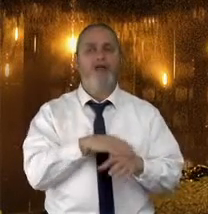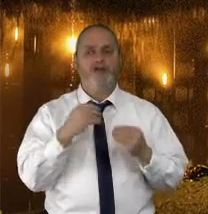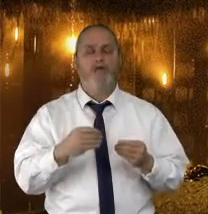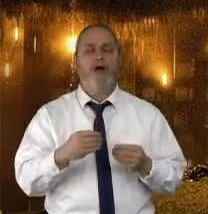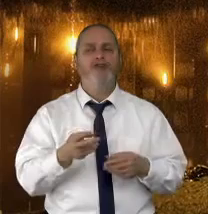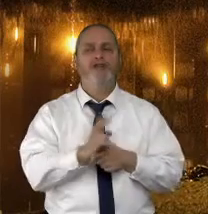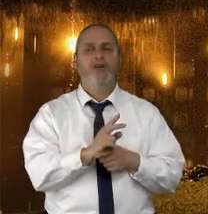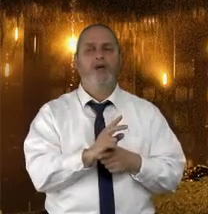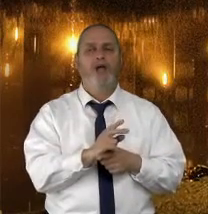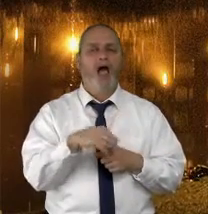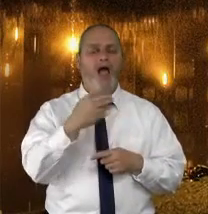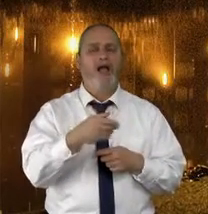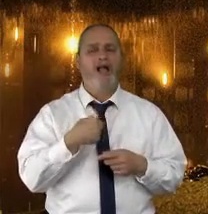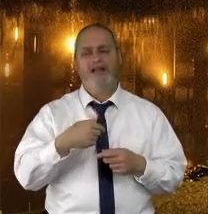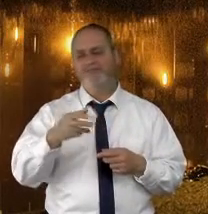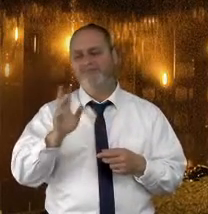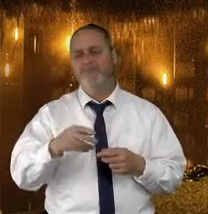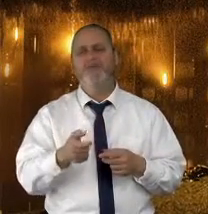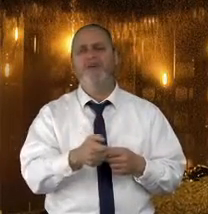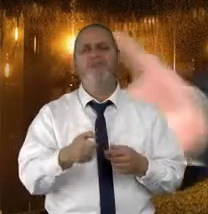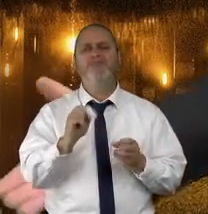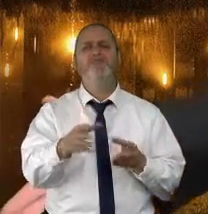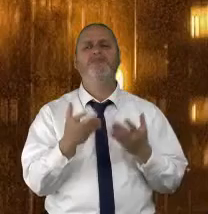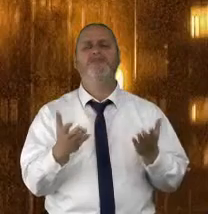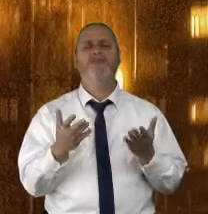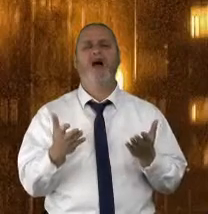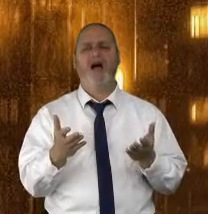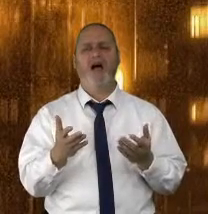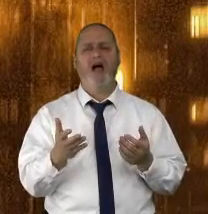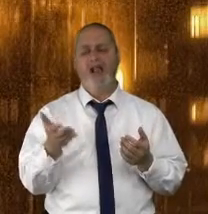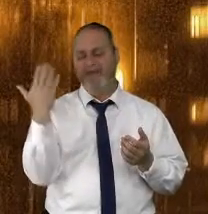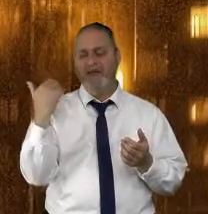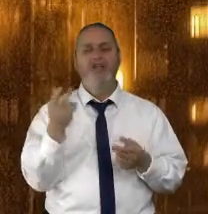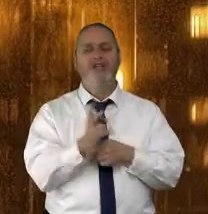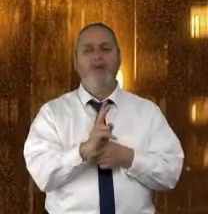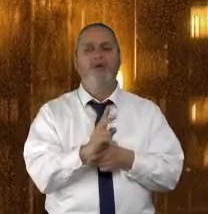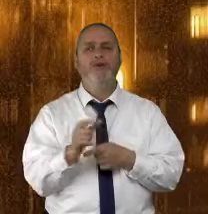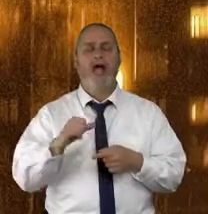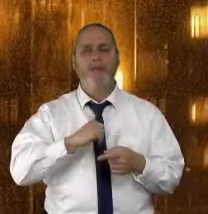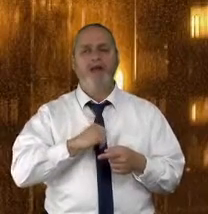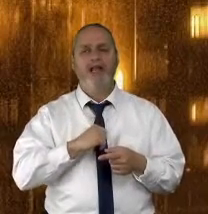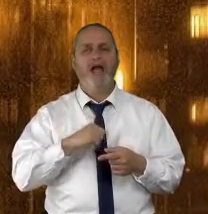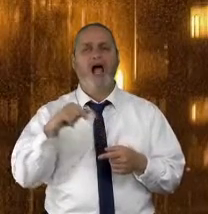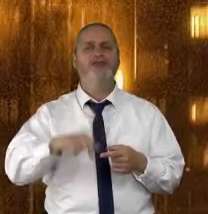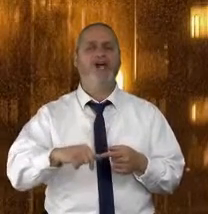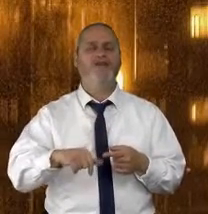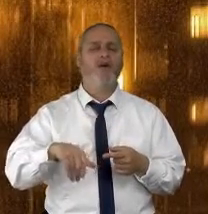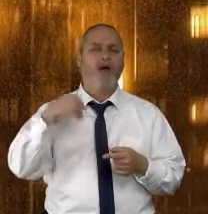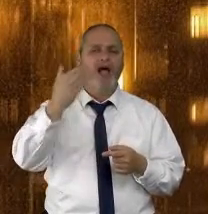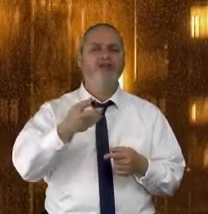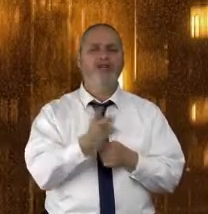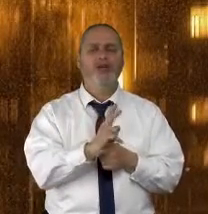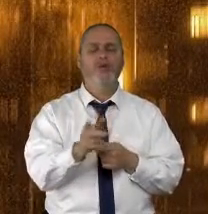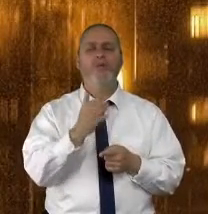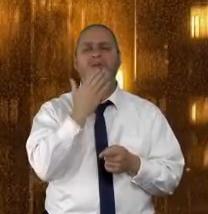לאחר מכן, הרבה מהדברים הנשלחים כבר לא רלוונטים, לא יעילים. מה שהיה מעניין לפני שתי דקות הוא משעמם כל